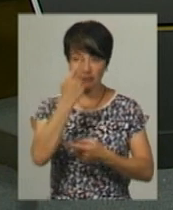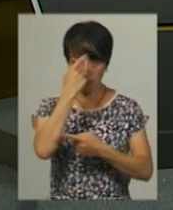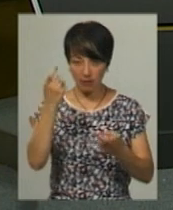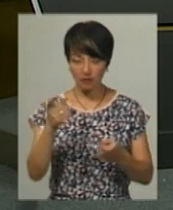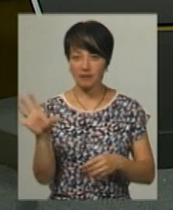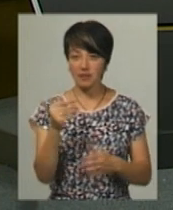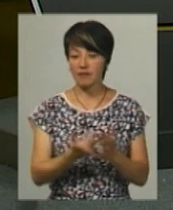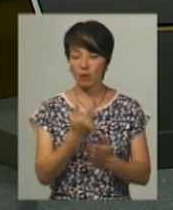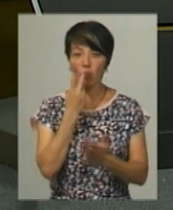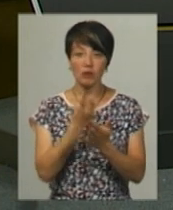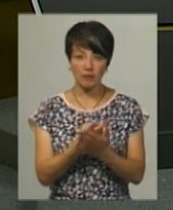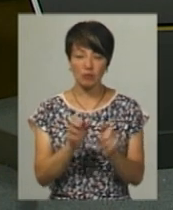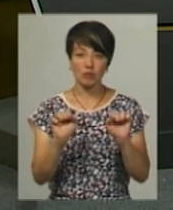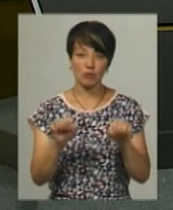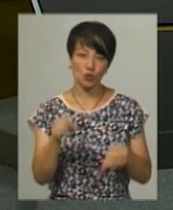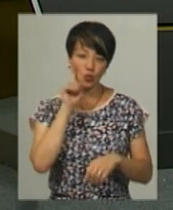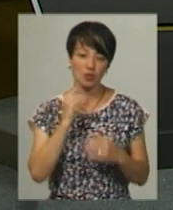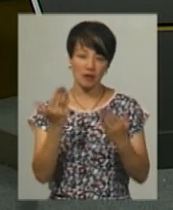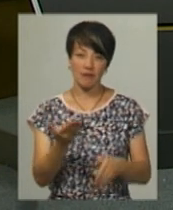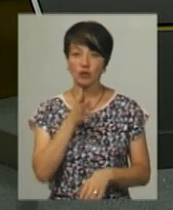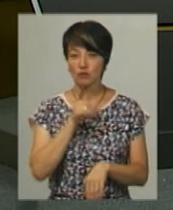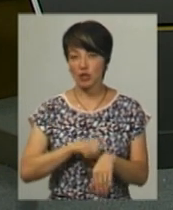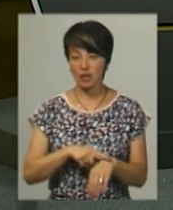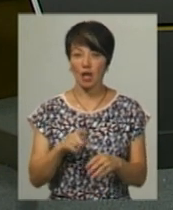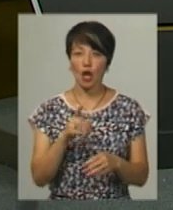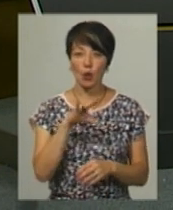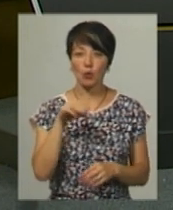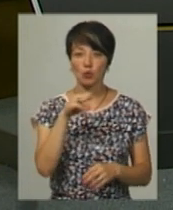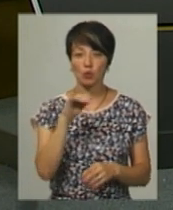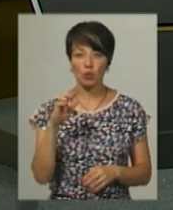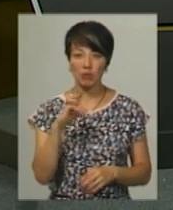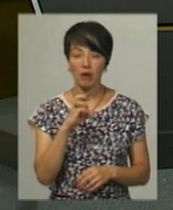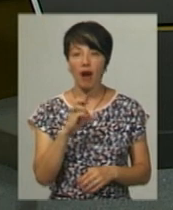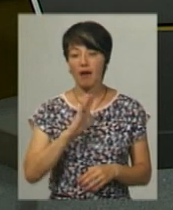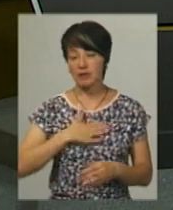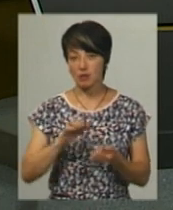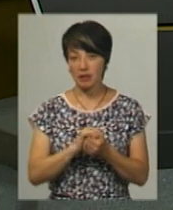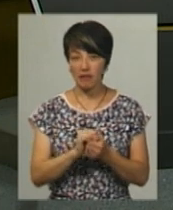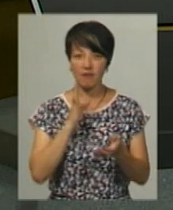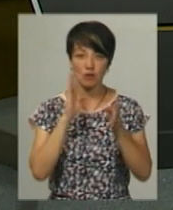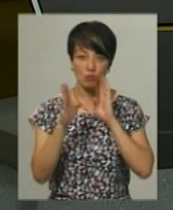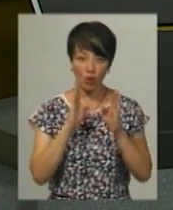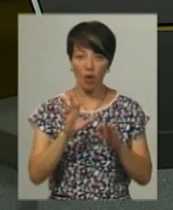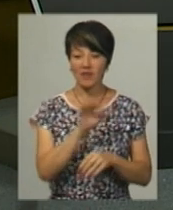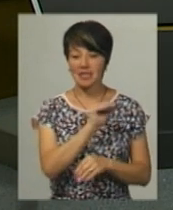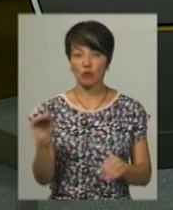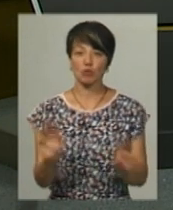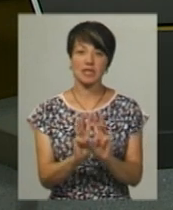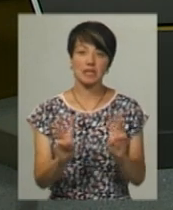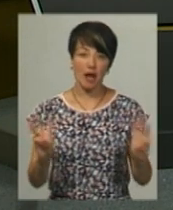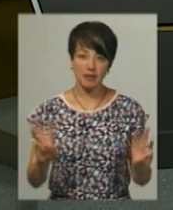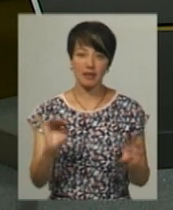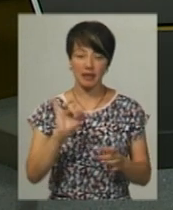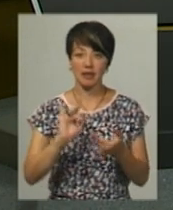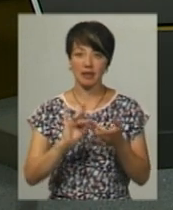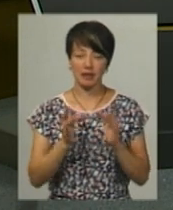всі наші випуски ви можете перегадати в зручний для вас час в мережі Ютуб. А всі наші матеріали – на нашій сторінці у Фейсбук, на нашому офіційному сайті та